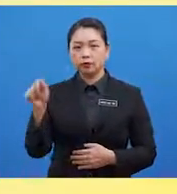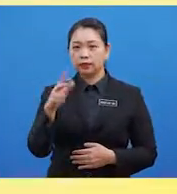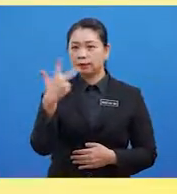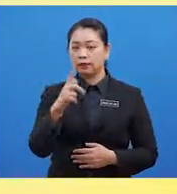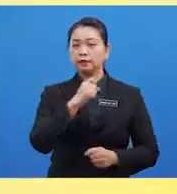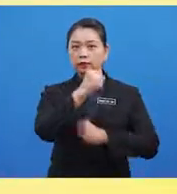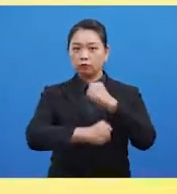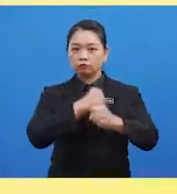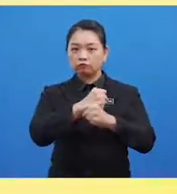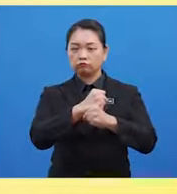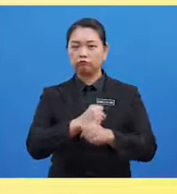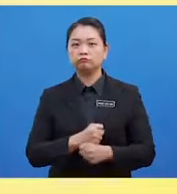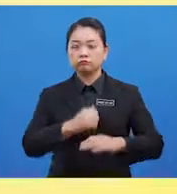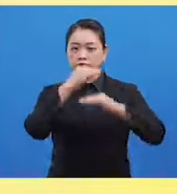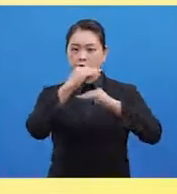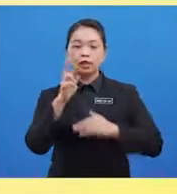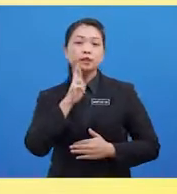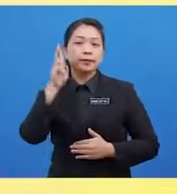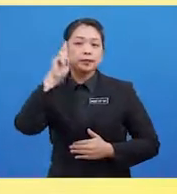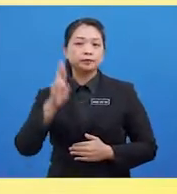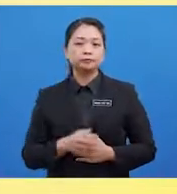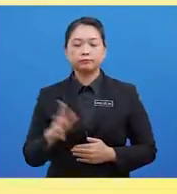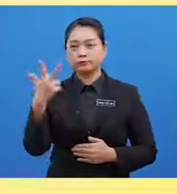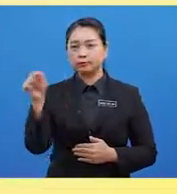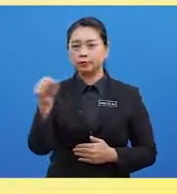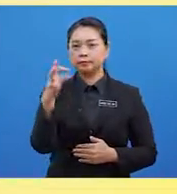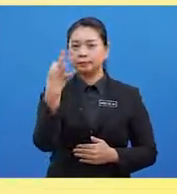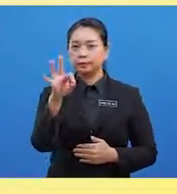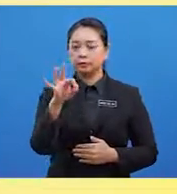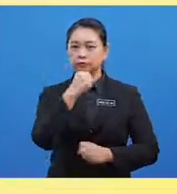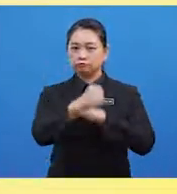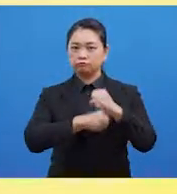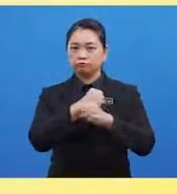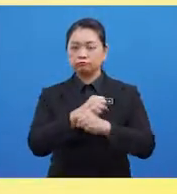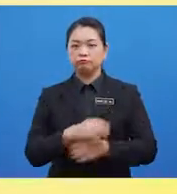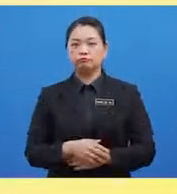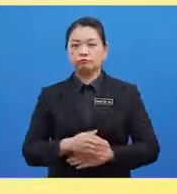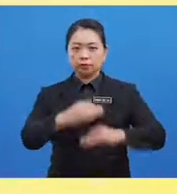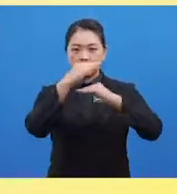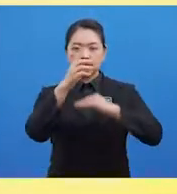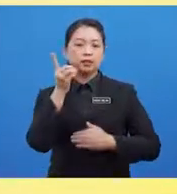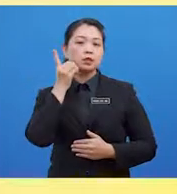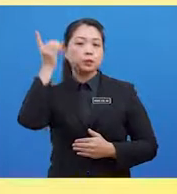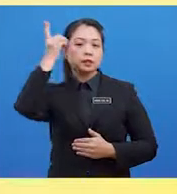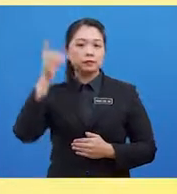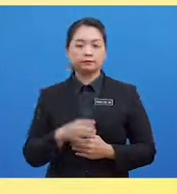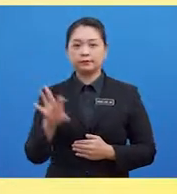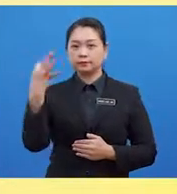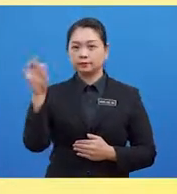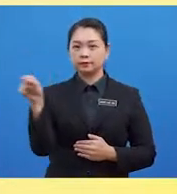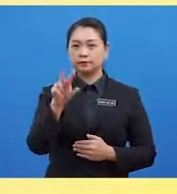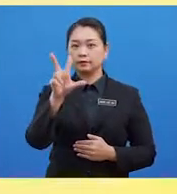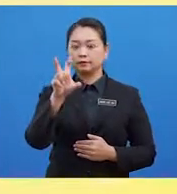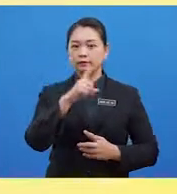13 tahun Peringkat remaja 13 hingga ke 19 tahun Peringkat dewasa 19